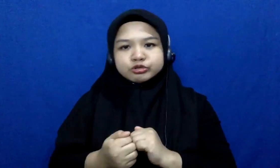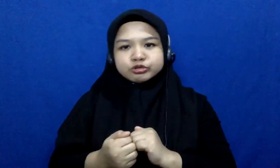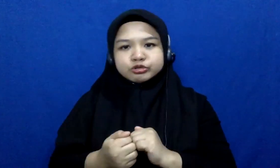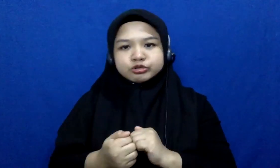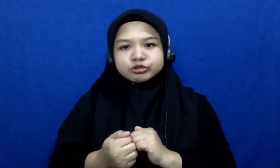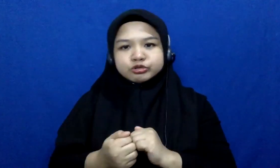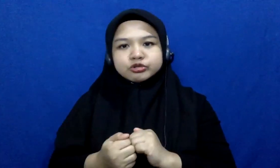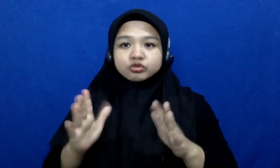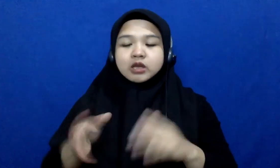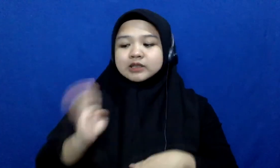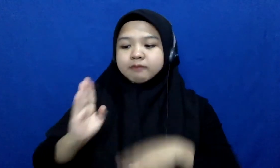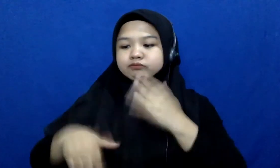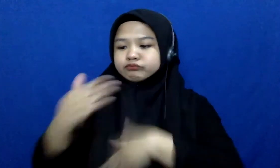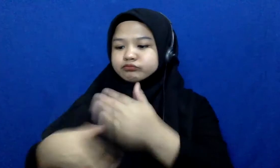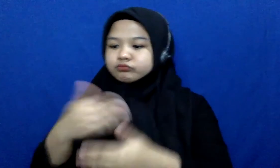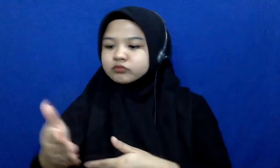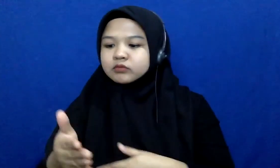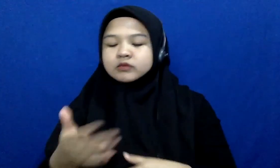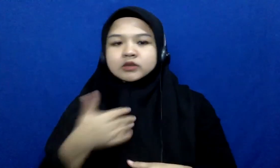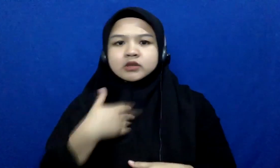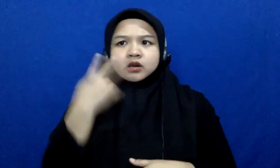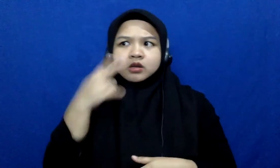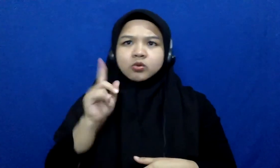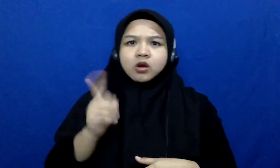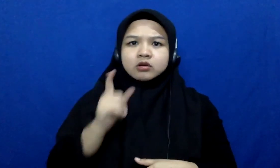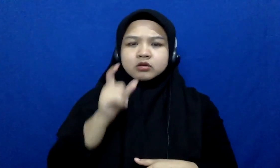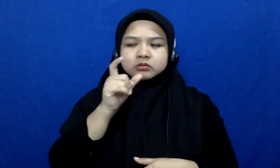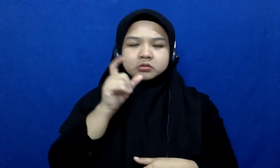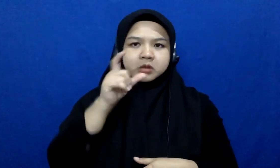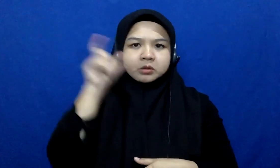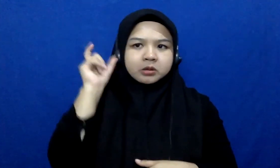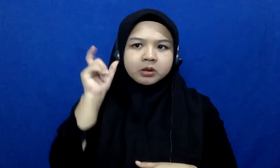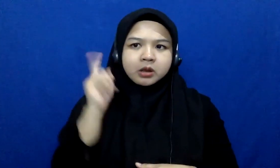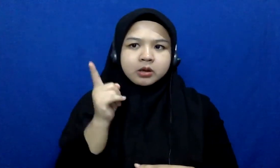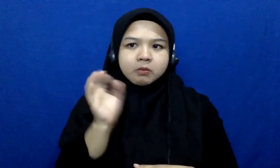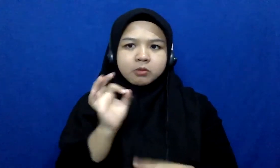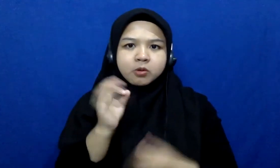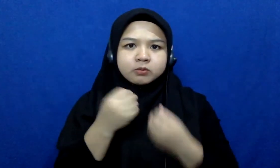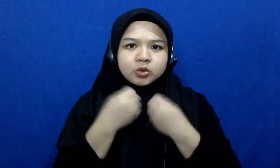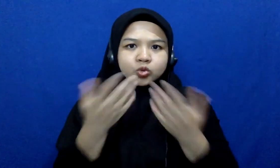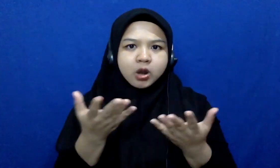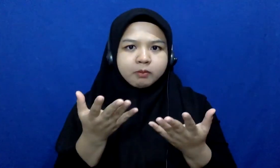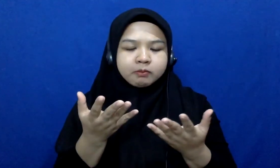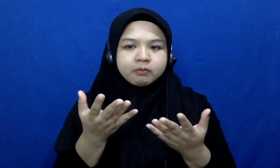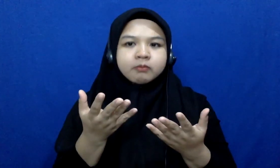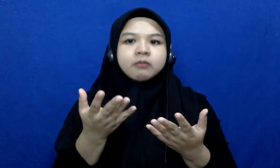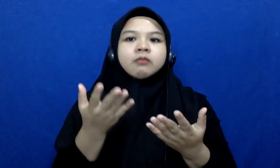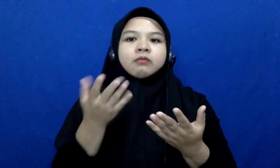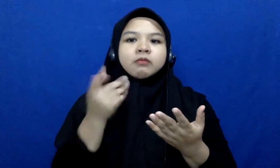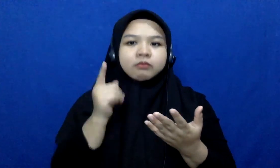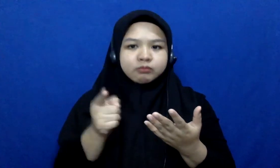ditangani sigap saya melihat ada yang janggal gitu kan ada yang belum terungkap kemudian